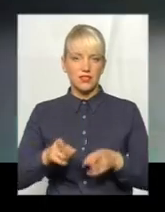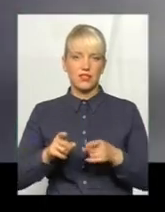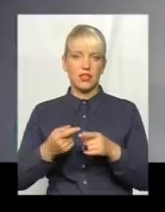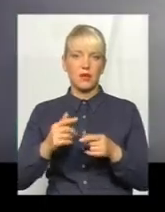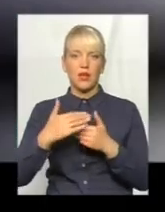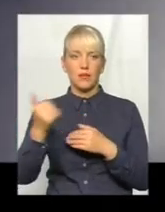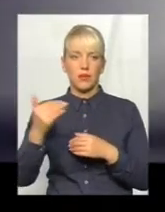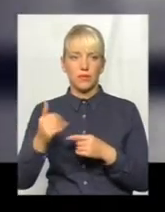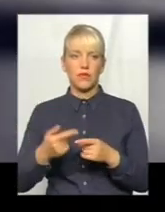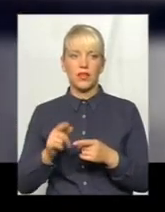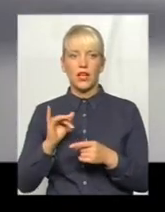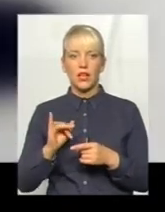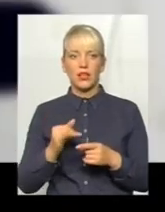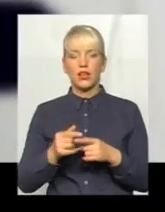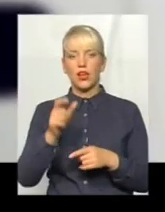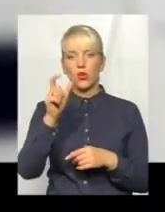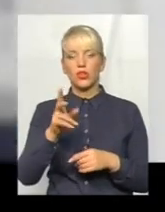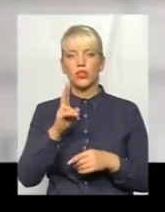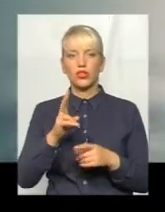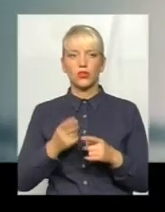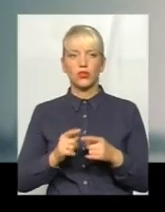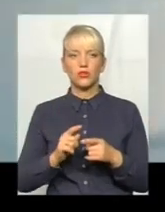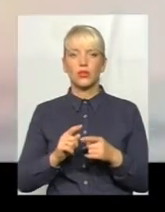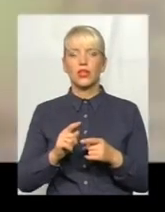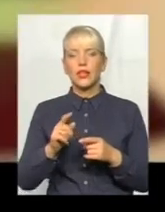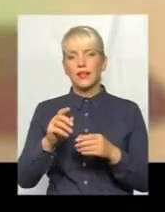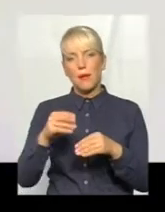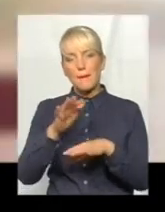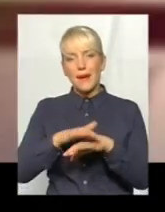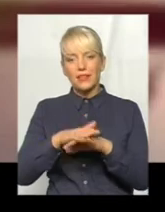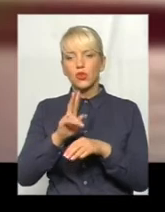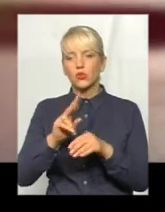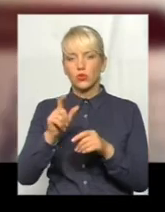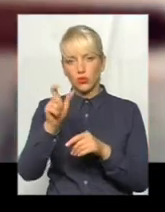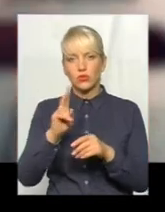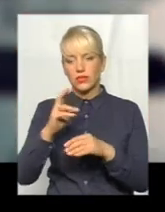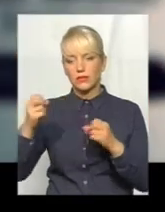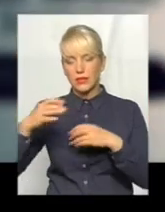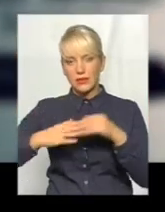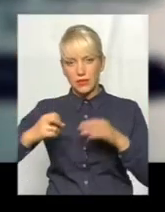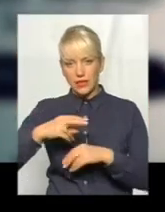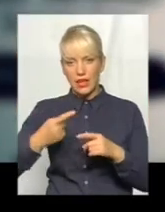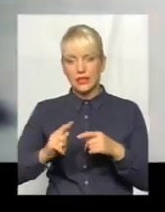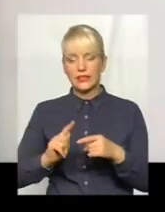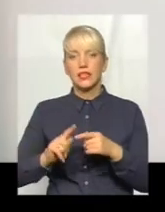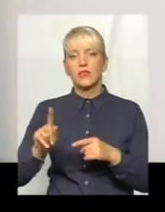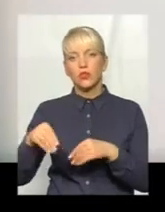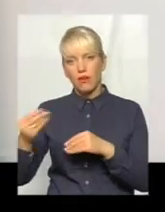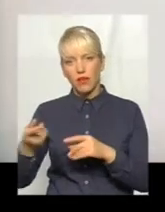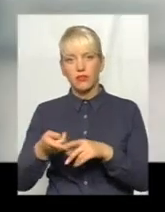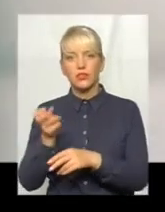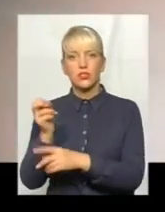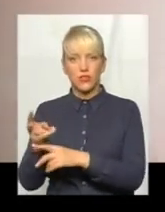котрий видавав кредит, давно звільнили. Наразі жінка вимагає покарання судді та експерта. Поліція донині ж